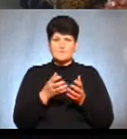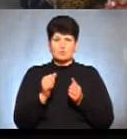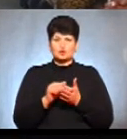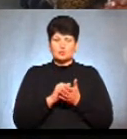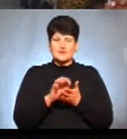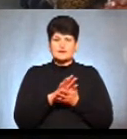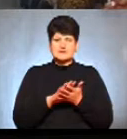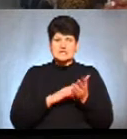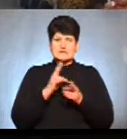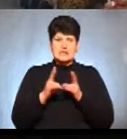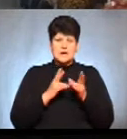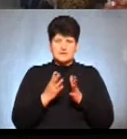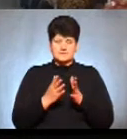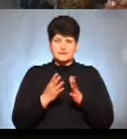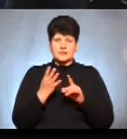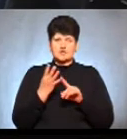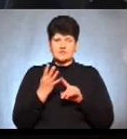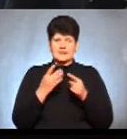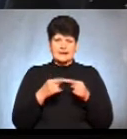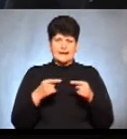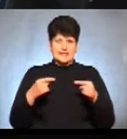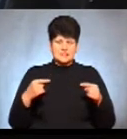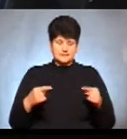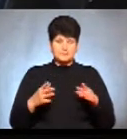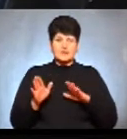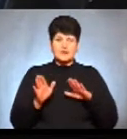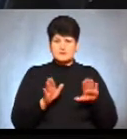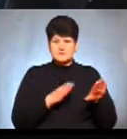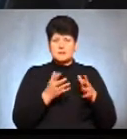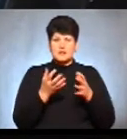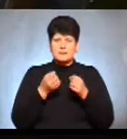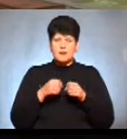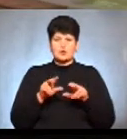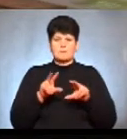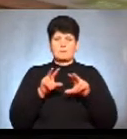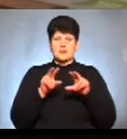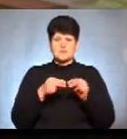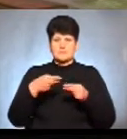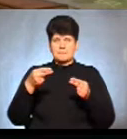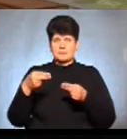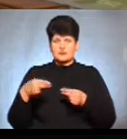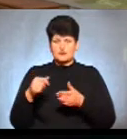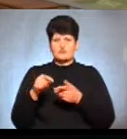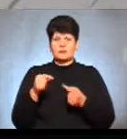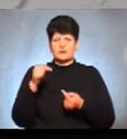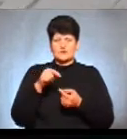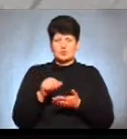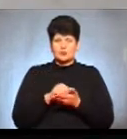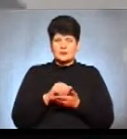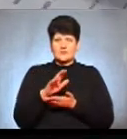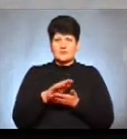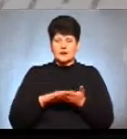заяв та скар. І четверте – різне. Опісля члени комісії приймають присягу і підписуються у відповідному документі. Далі